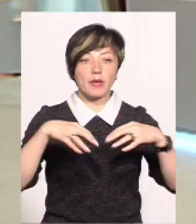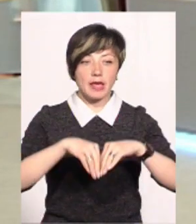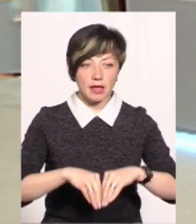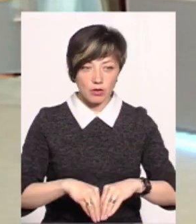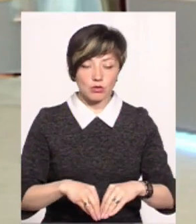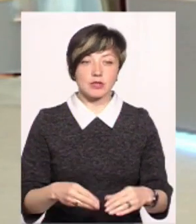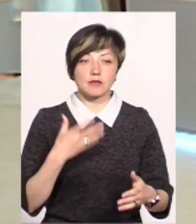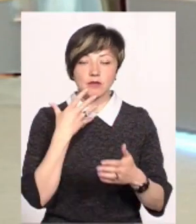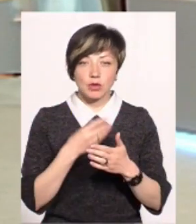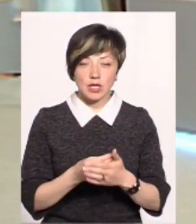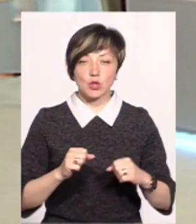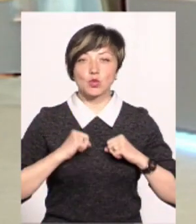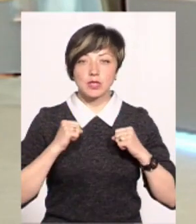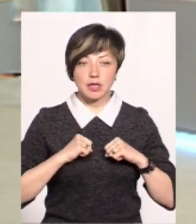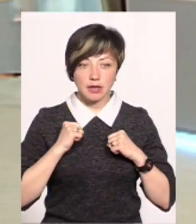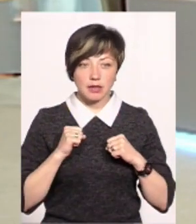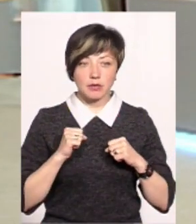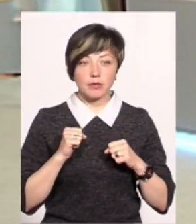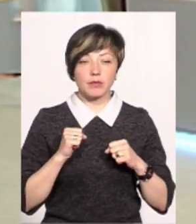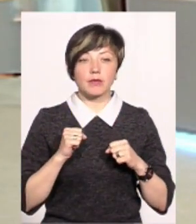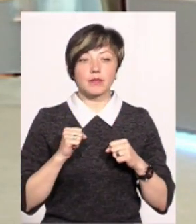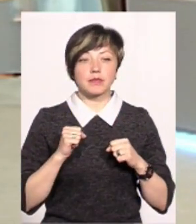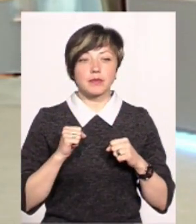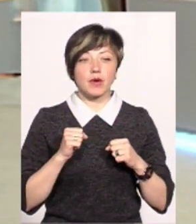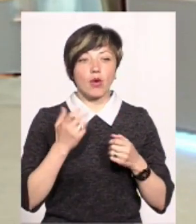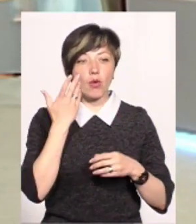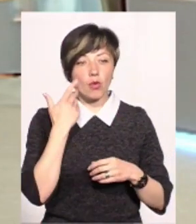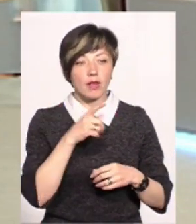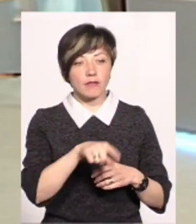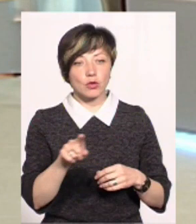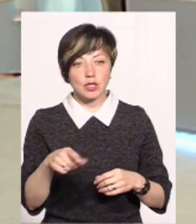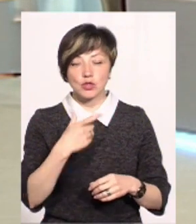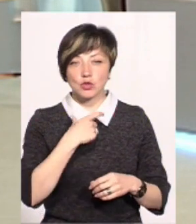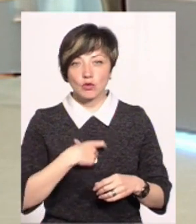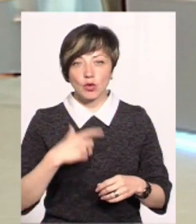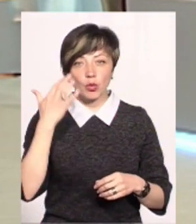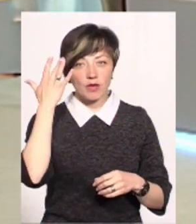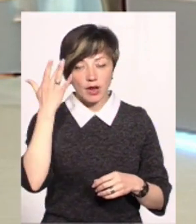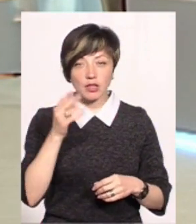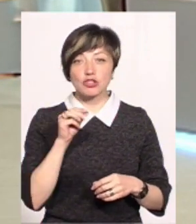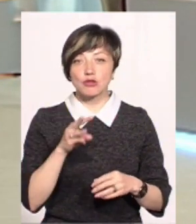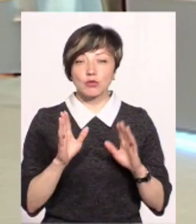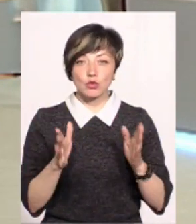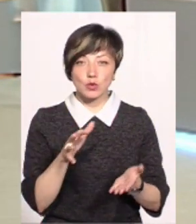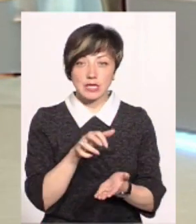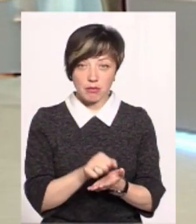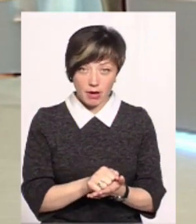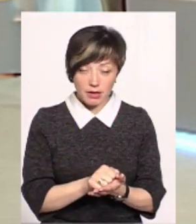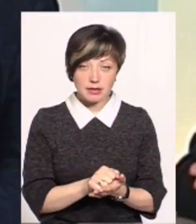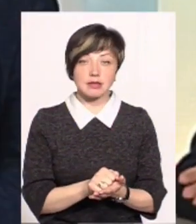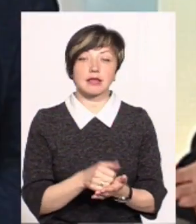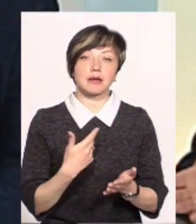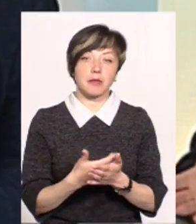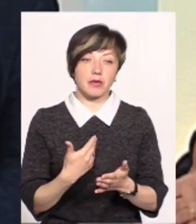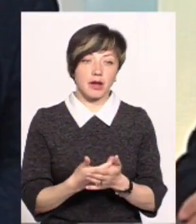об'єднувати свої засилля, коли вони собі уявляють, чим вони будуть займатися,